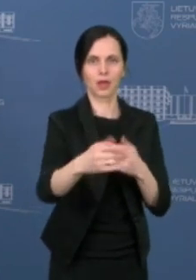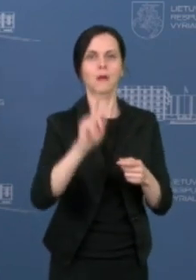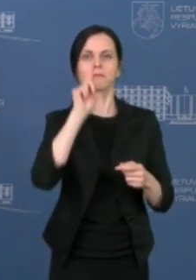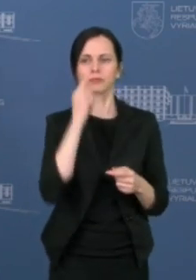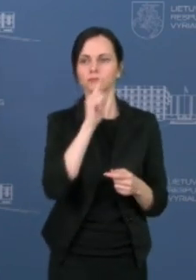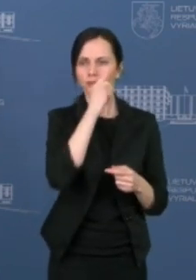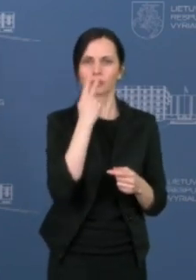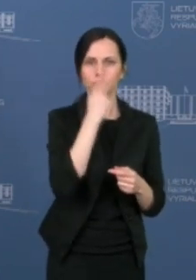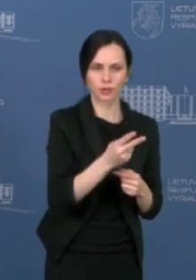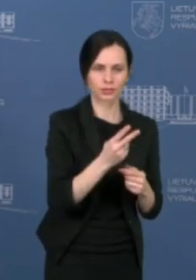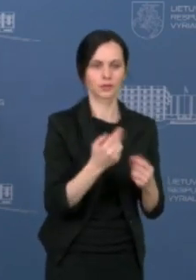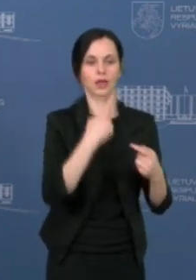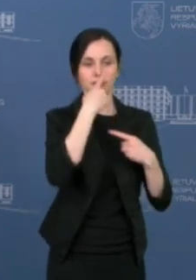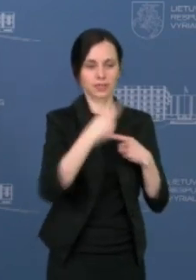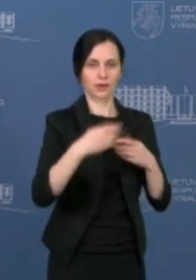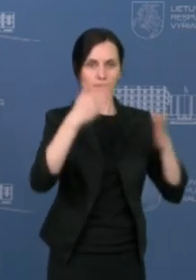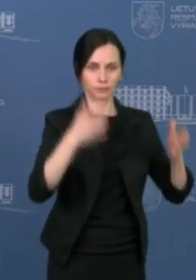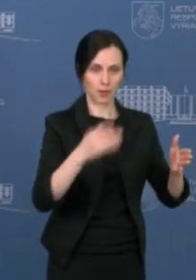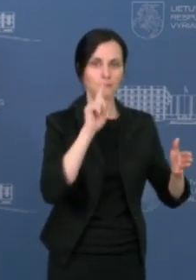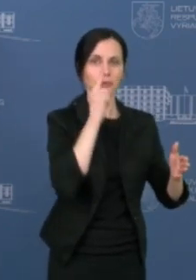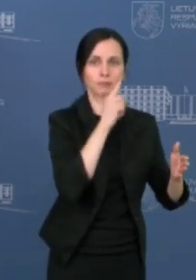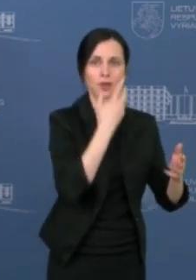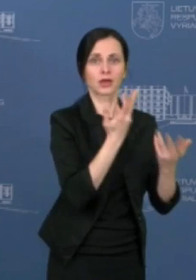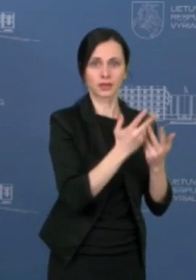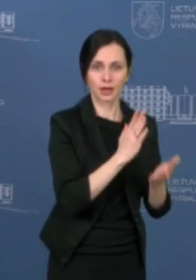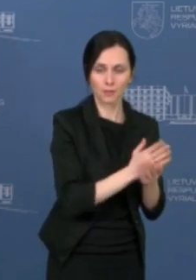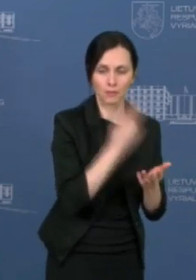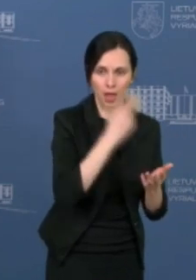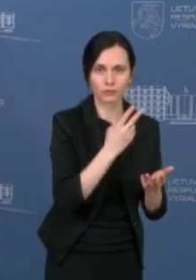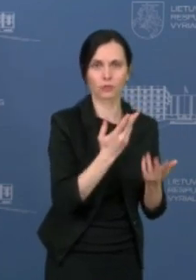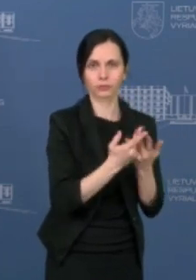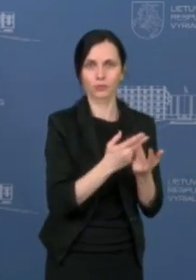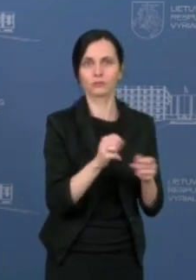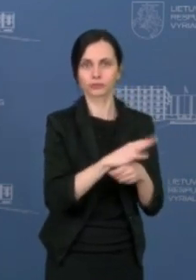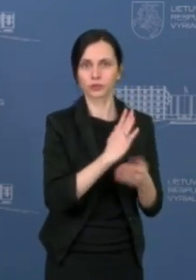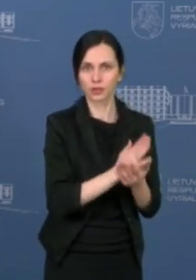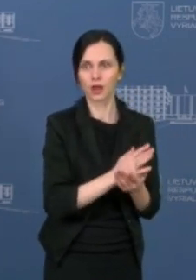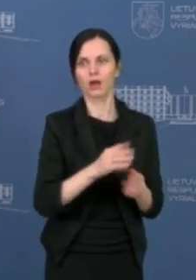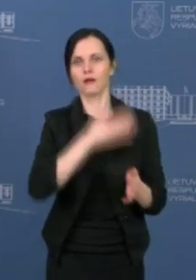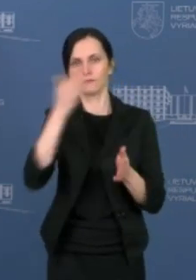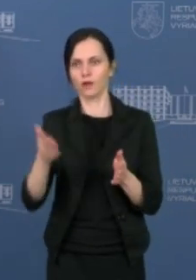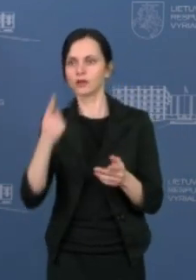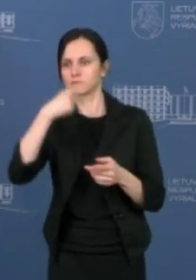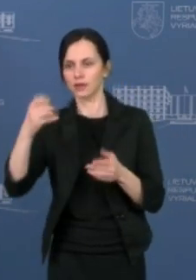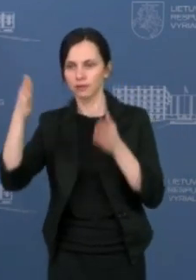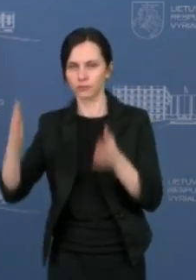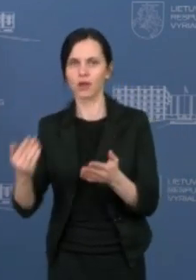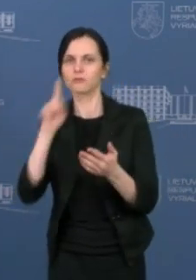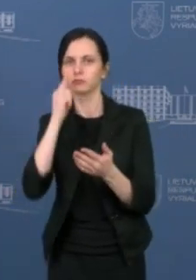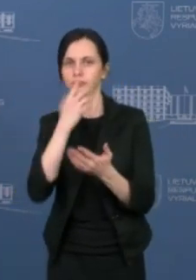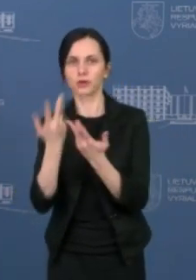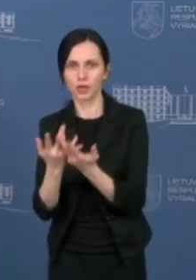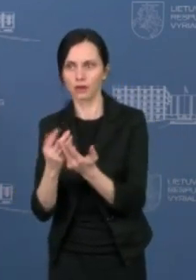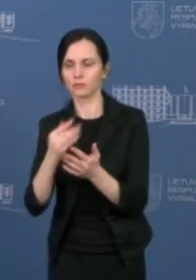rodiklius ir žiūrėsime, ar neturime jau taikyti galbūt ir priešingų priemonių ir galbūt jas griežtinti. Čia